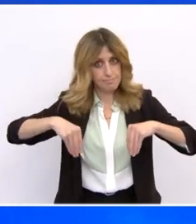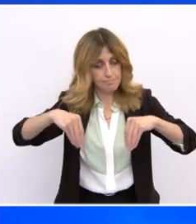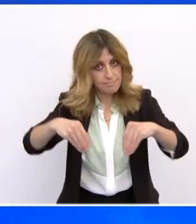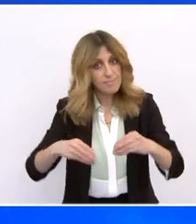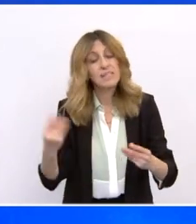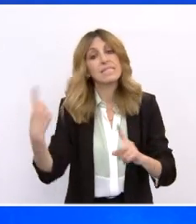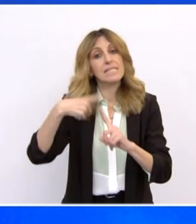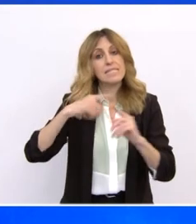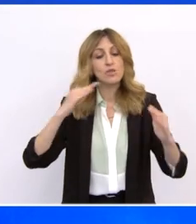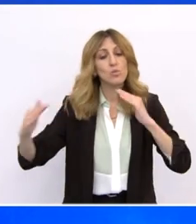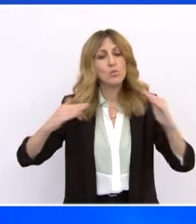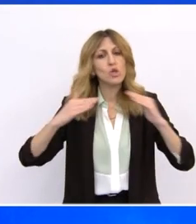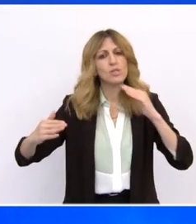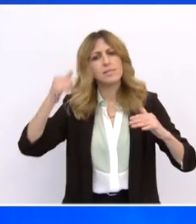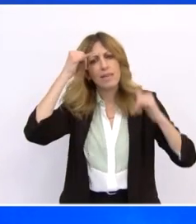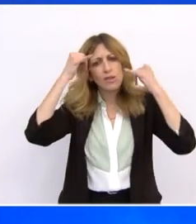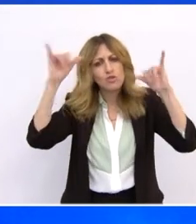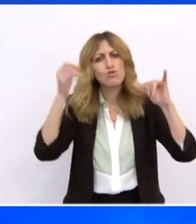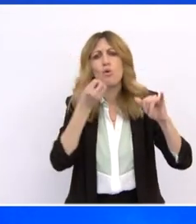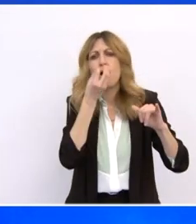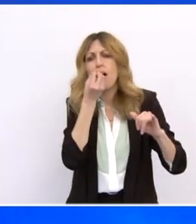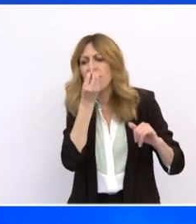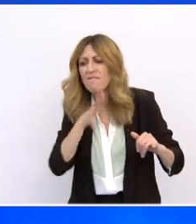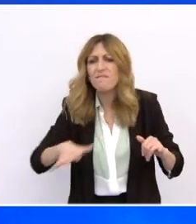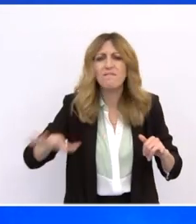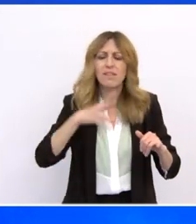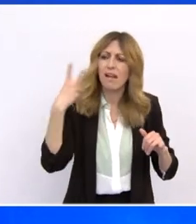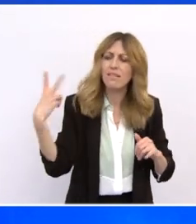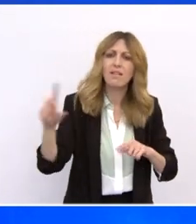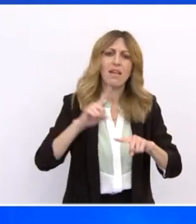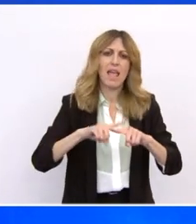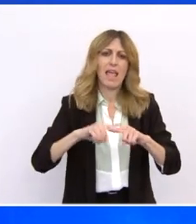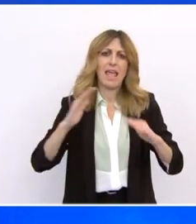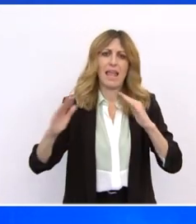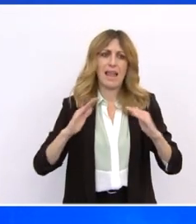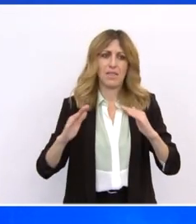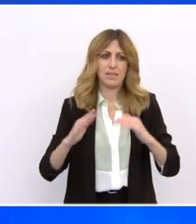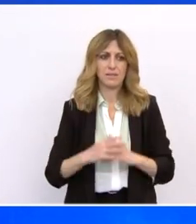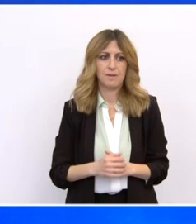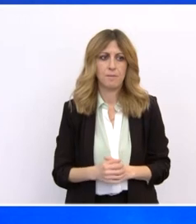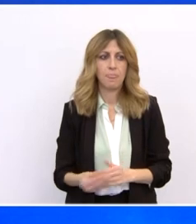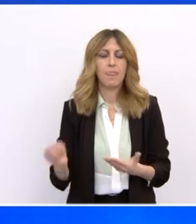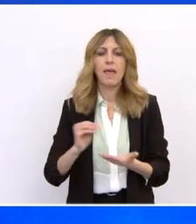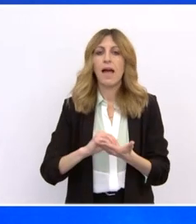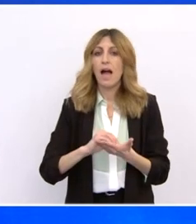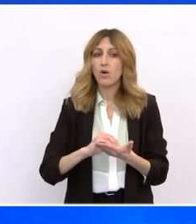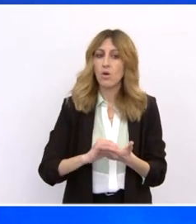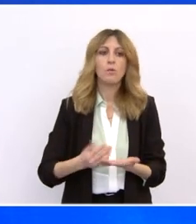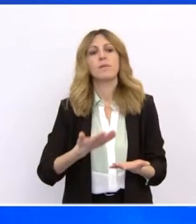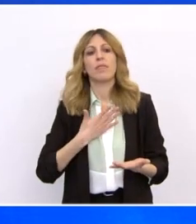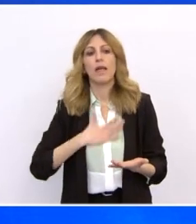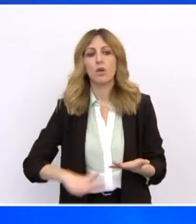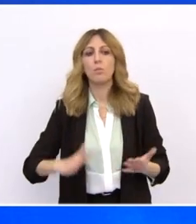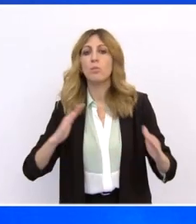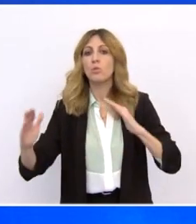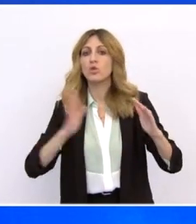Βιοποικιλότητας. Μεγάλες επενδύσεις σε υποδομές και εξοπλισμό της πολιτικής προστασίας. Επενδύσεις εκπώνησης πολεοδομικών